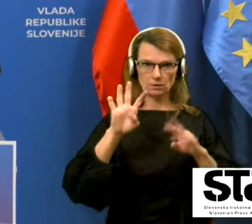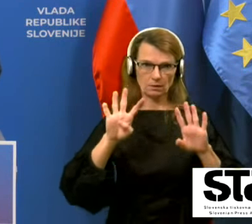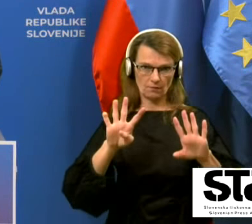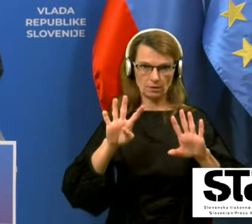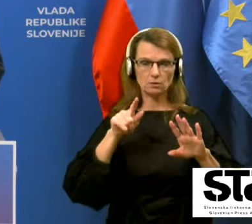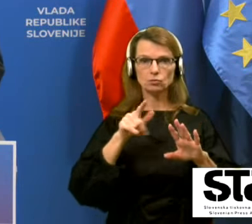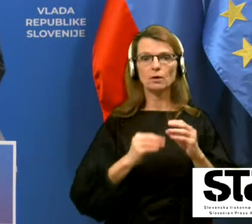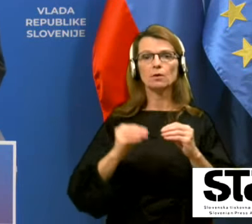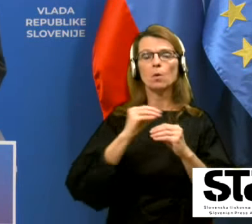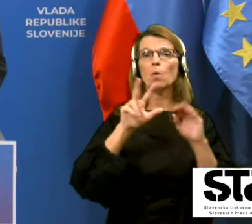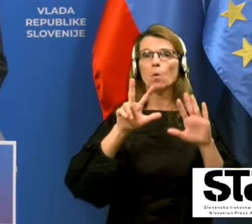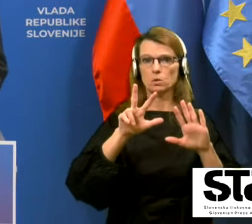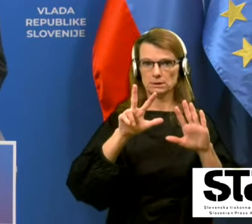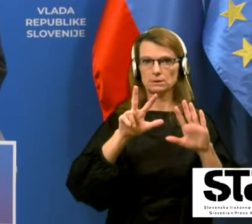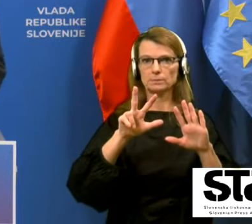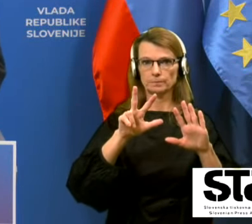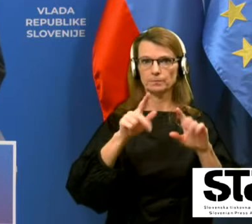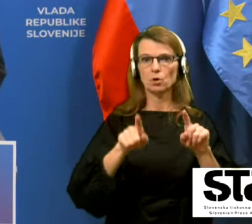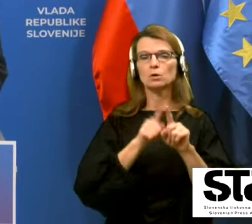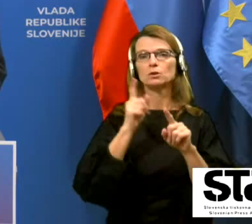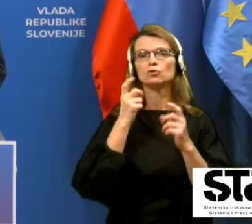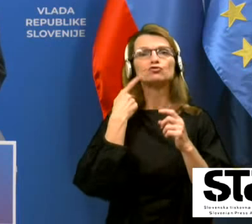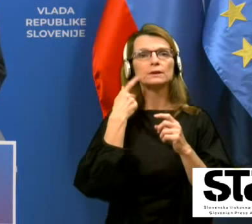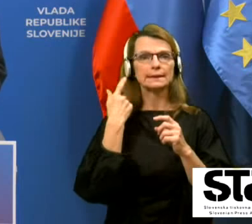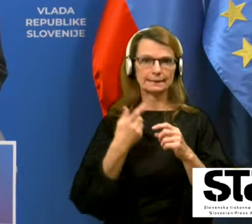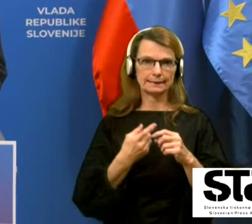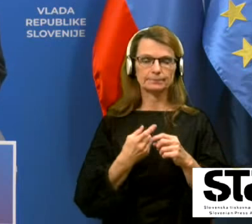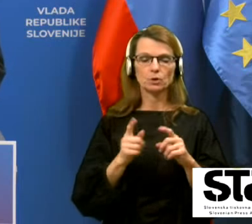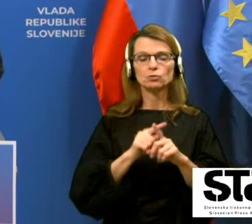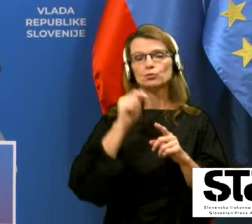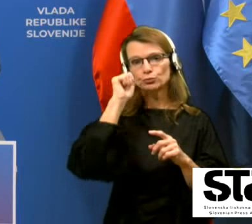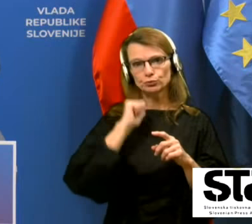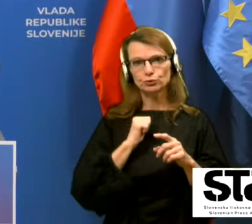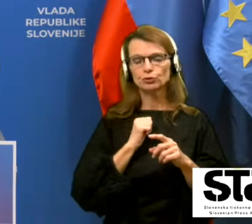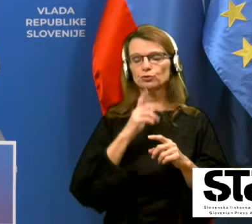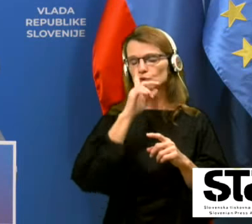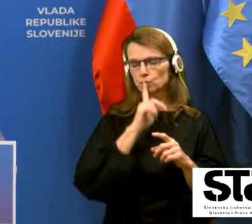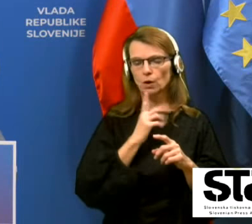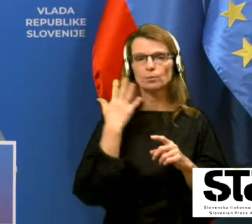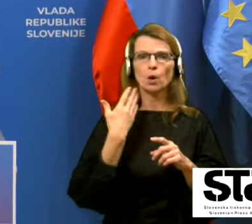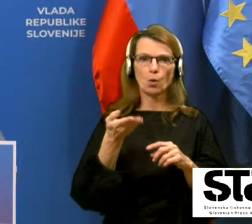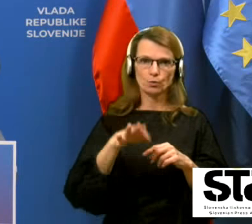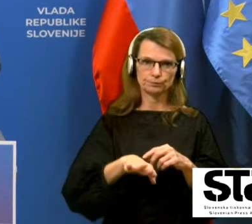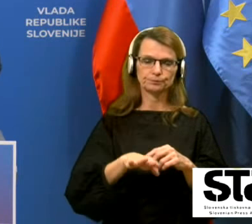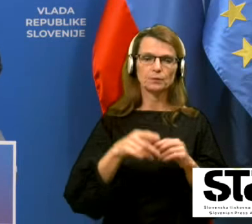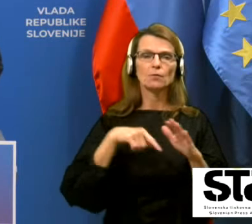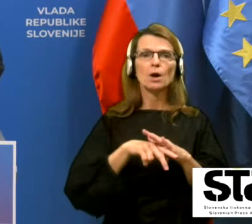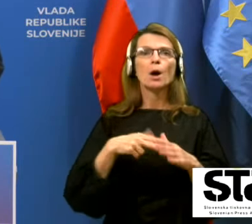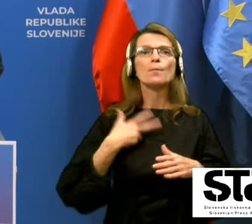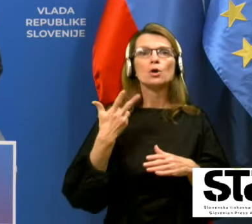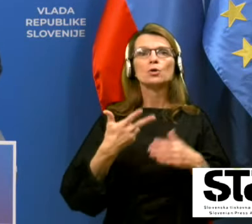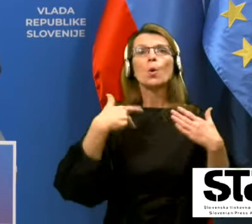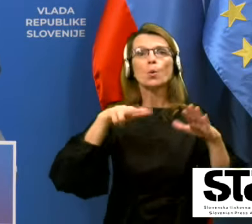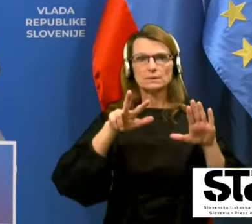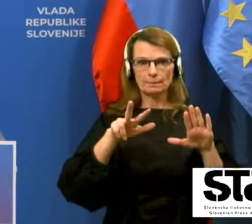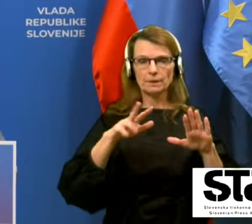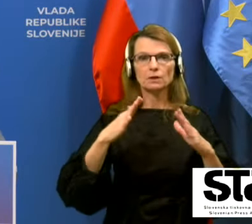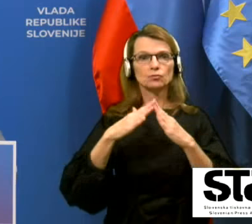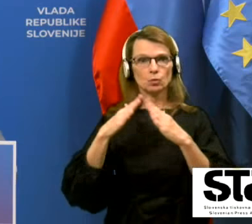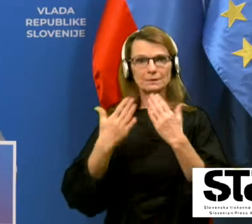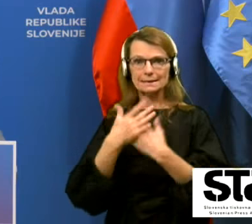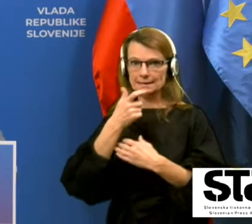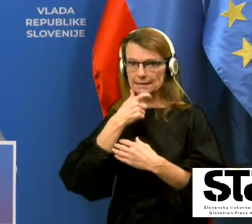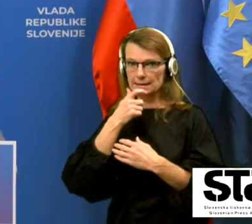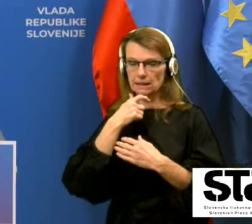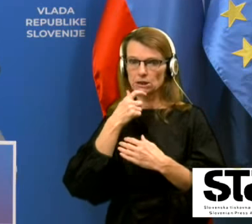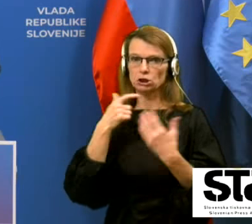več kot v četrtek. Tudi včeraj smo žal imeli smrti. V bolnišnicah je umrlo 18 oseb, v domovih